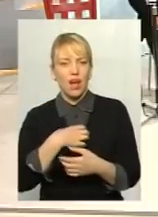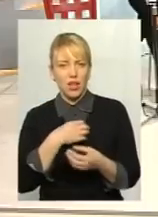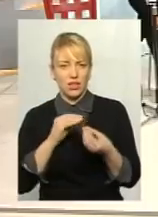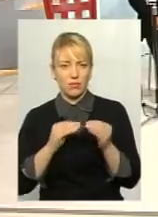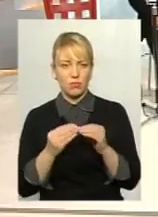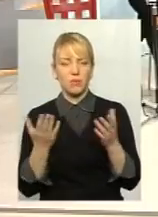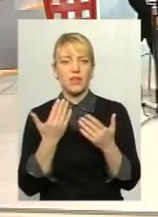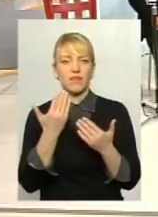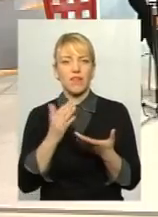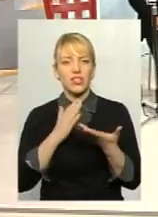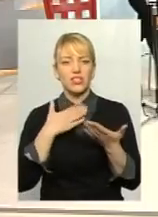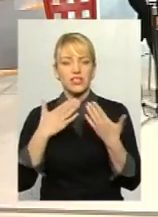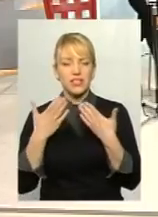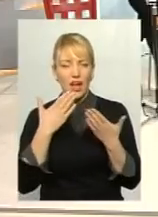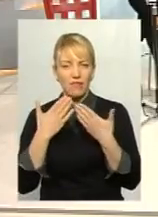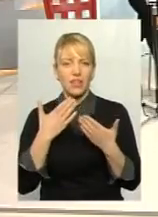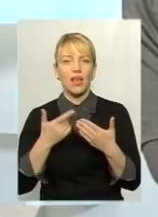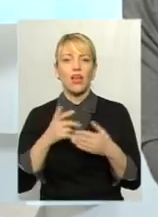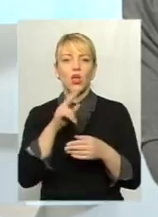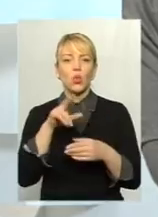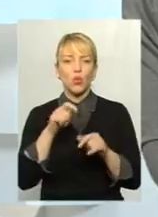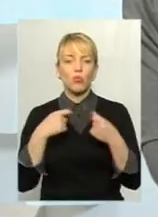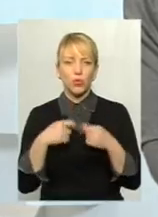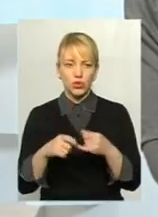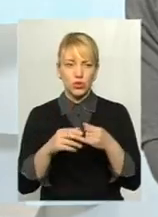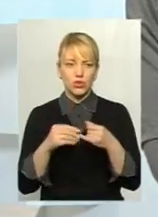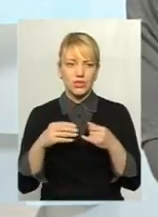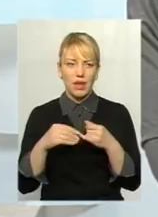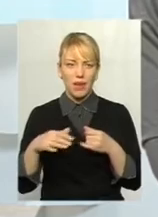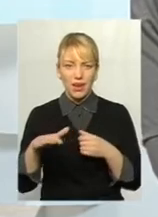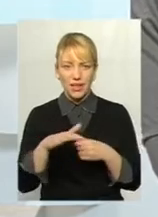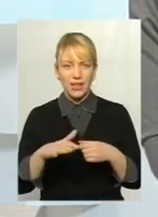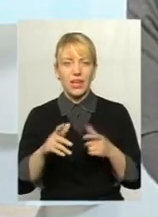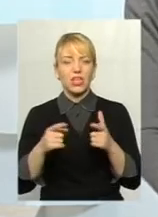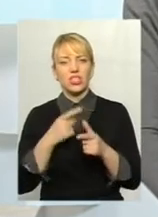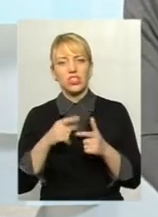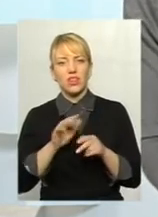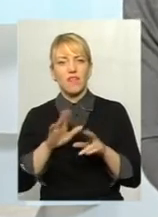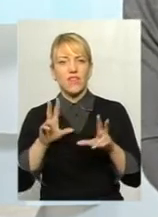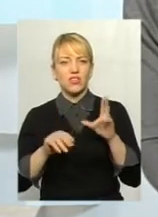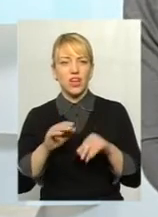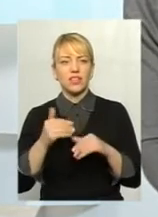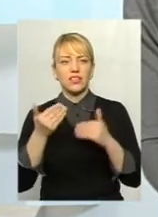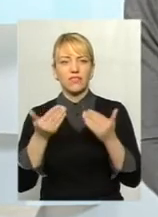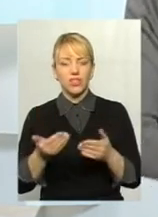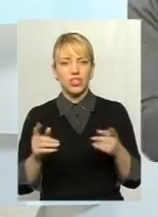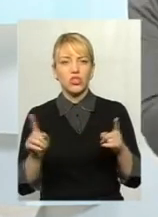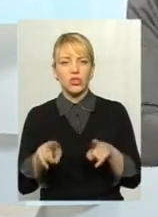ваше ставлення загалом до продажу землі? І чи не вважаєте ви, що таким чином,